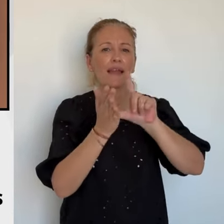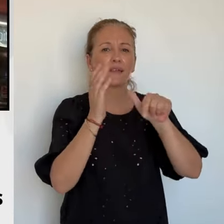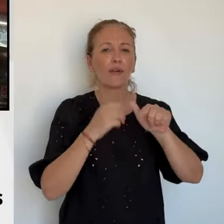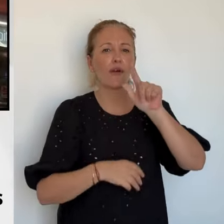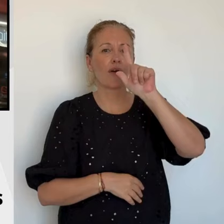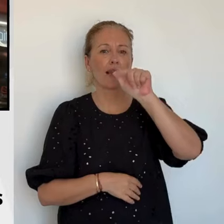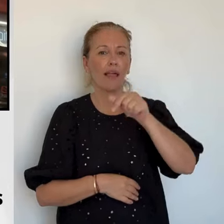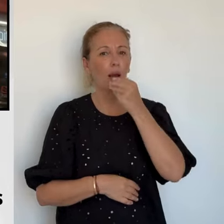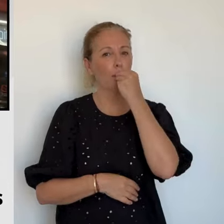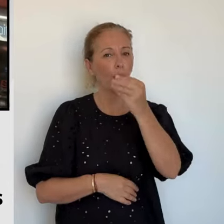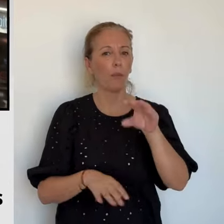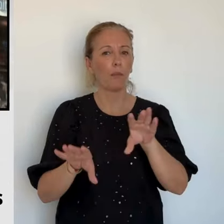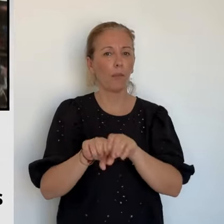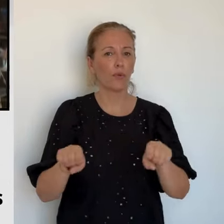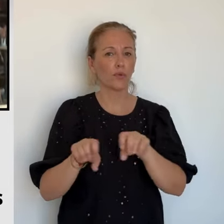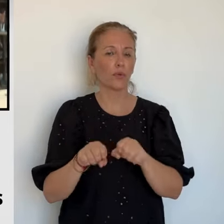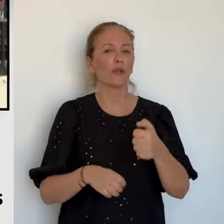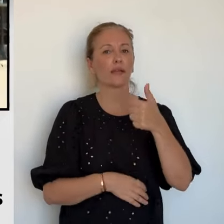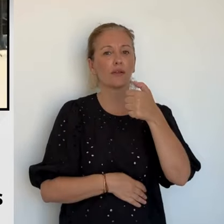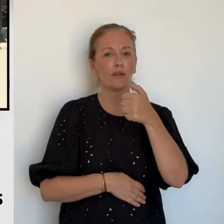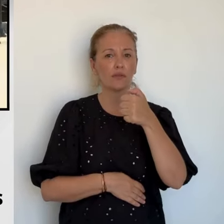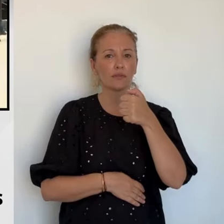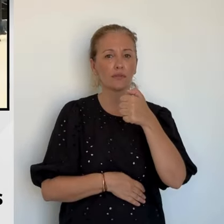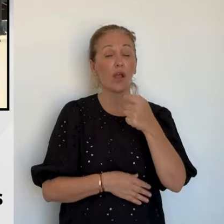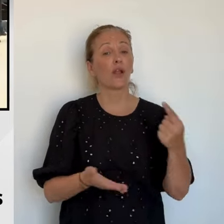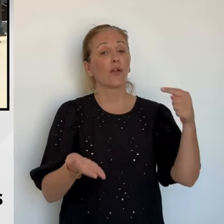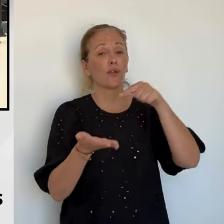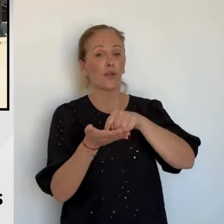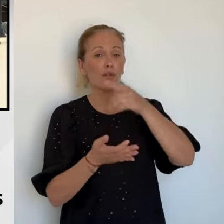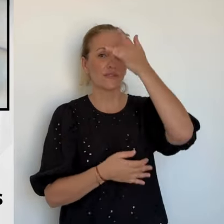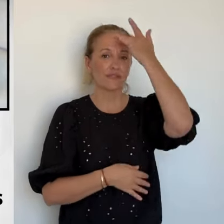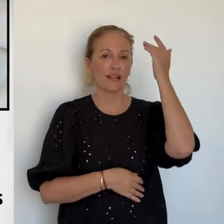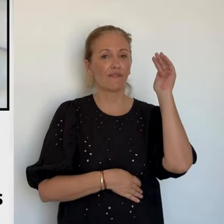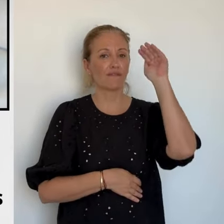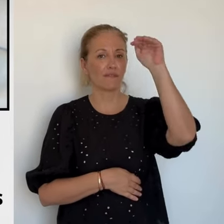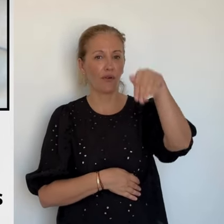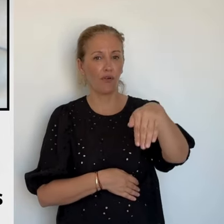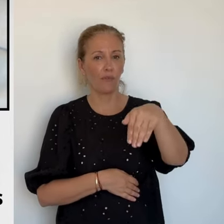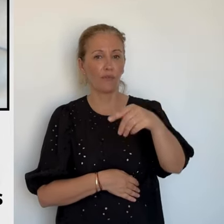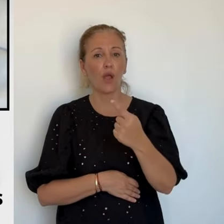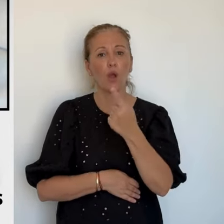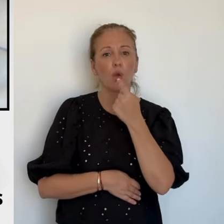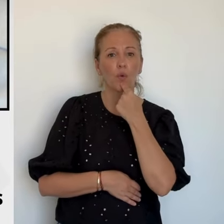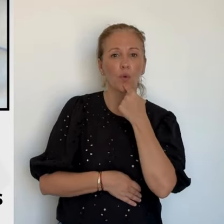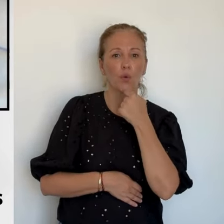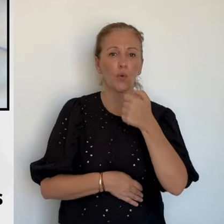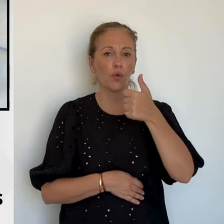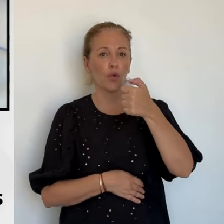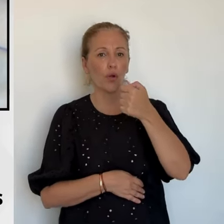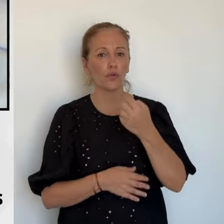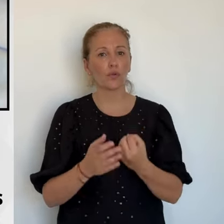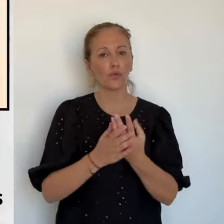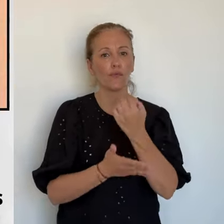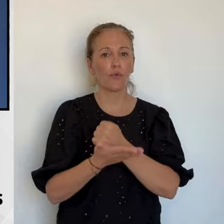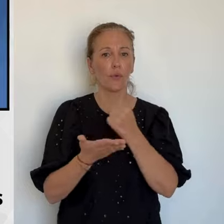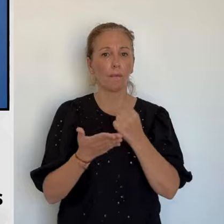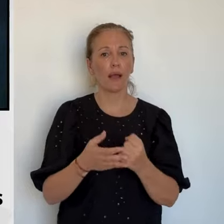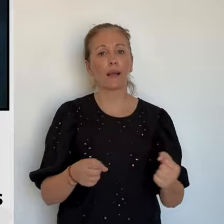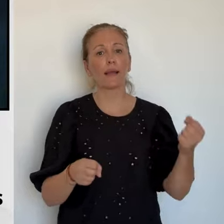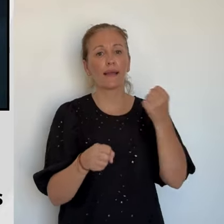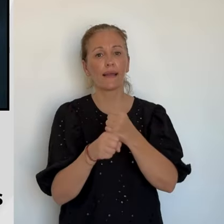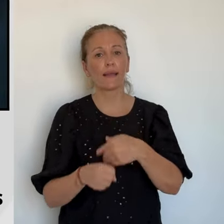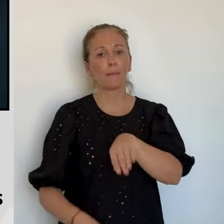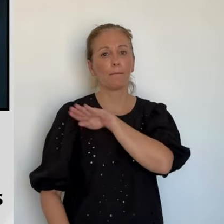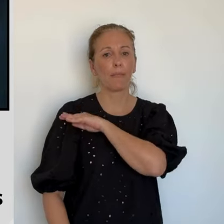pour ambition de mettre en avant les établissements utilisant les produits issus de l'agriculture corse. Ouvert à l'année sur le port de Saint-Florent, Pascal